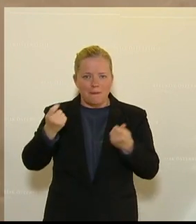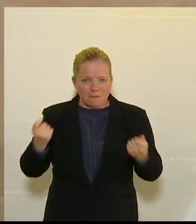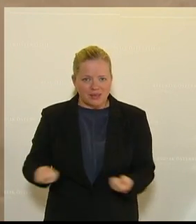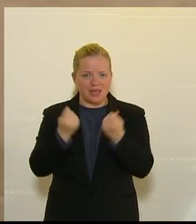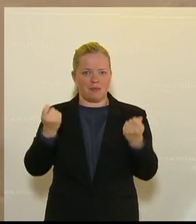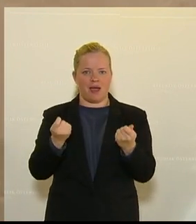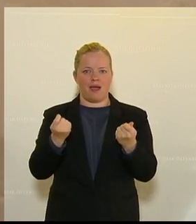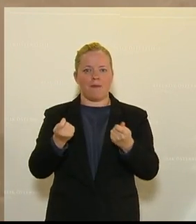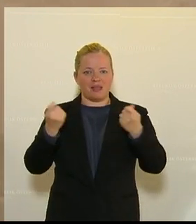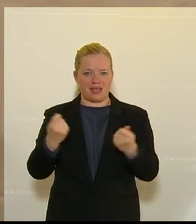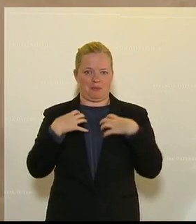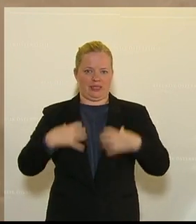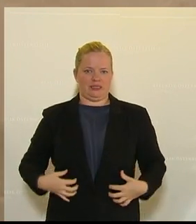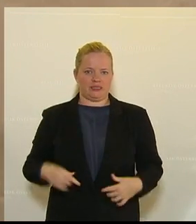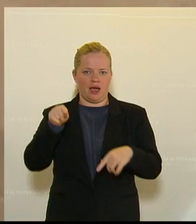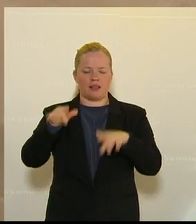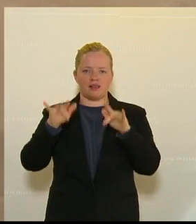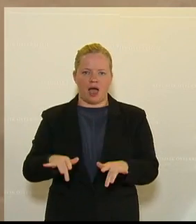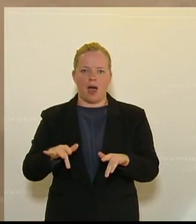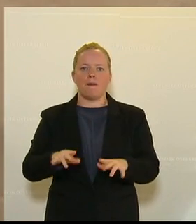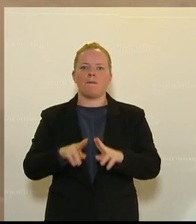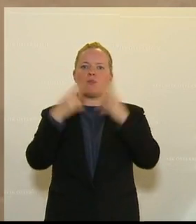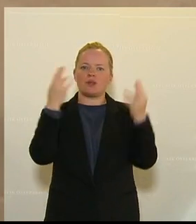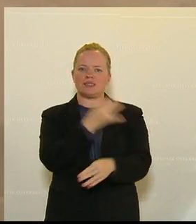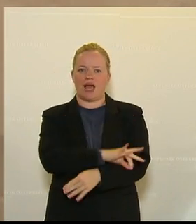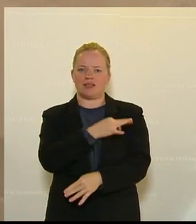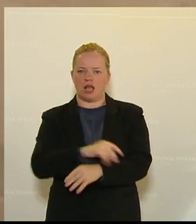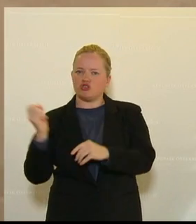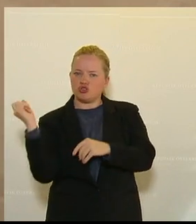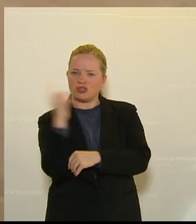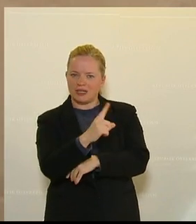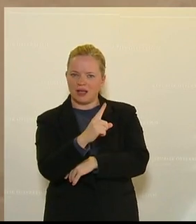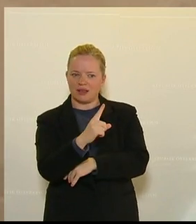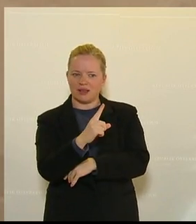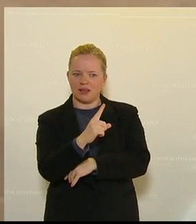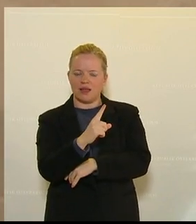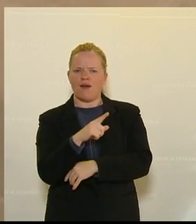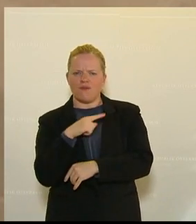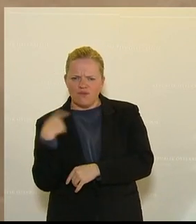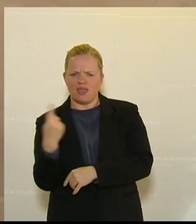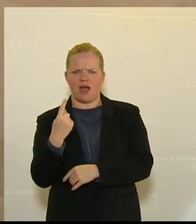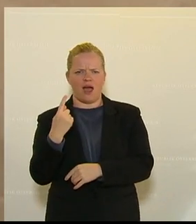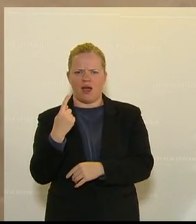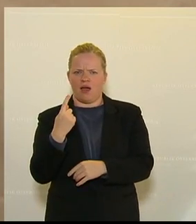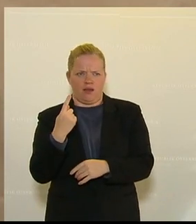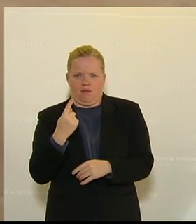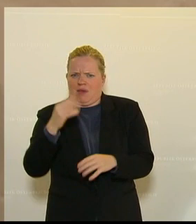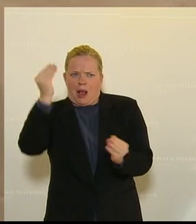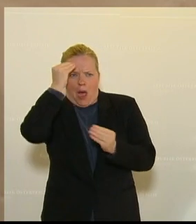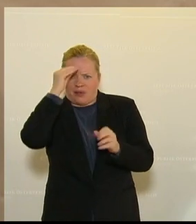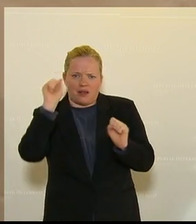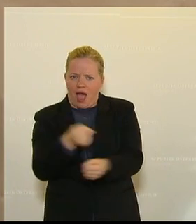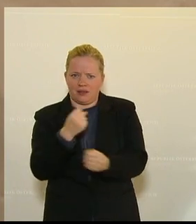Betriebsinhaber schreiben an den Herrn Bundeskanzler, wir sind fassungslos